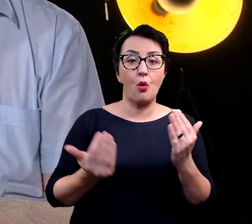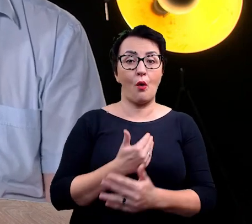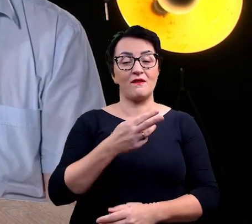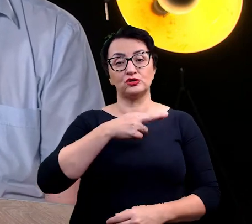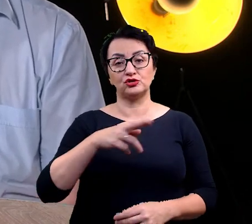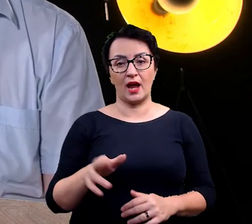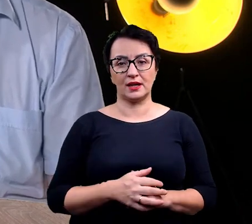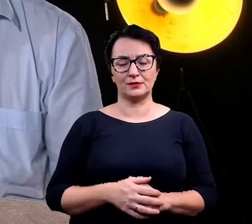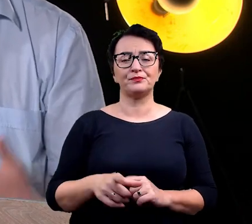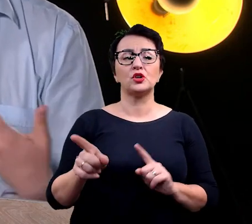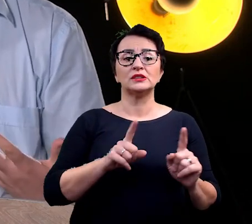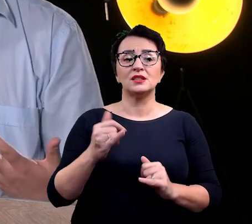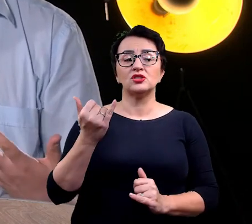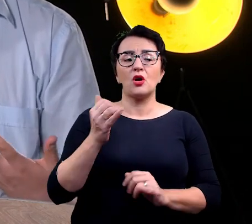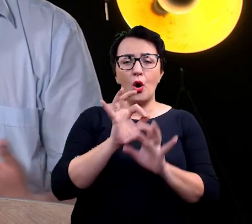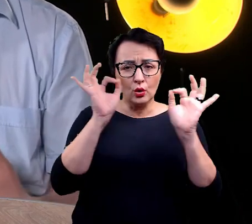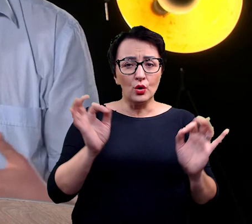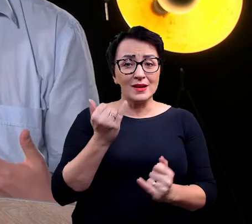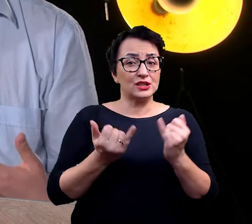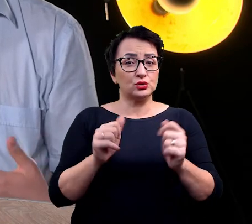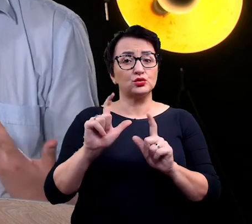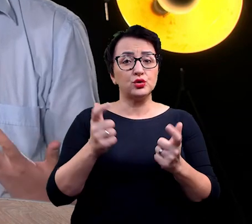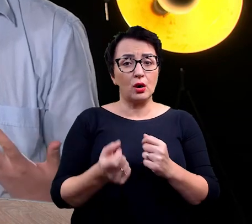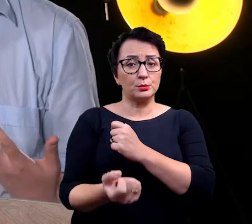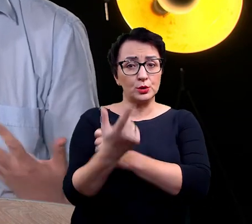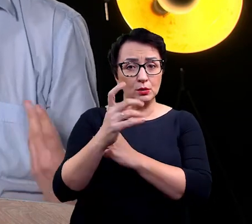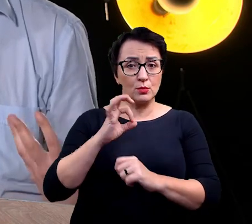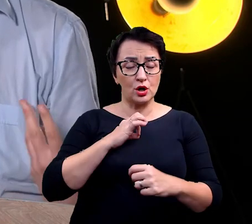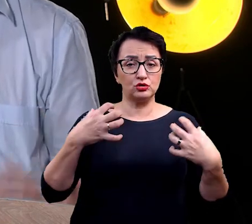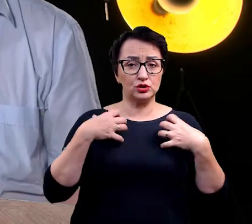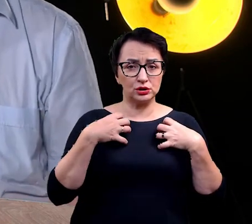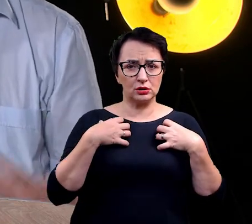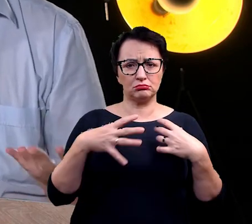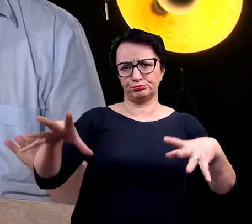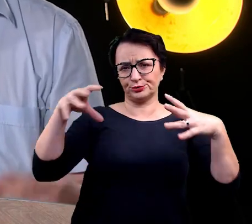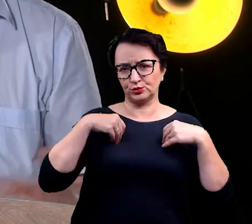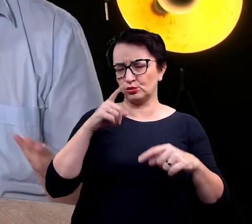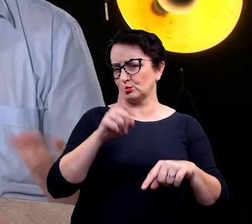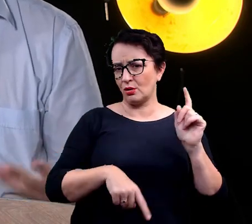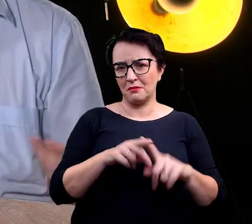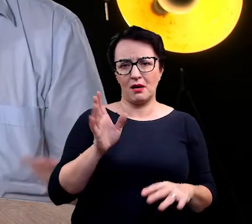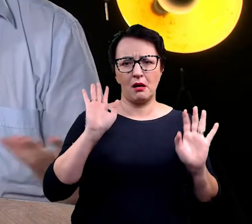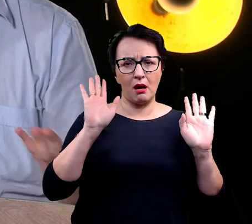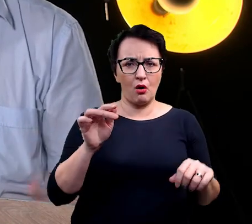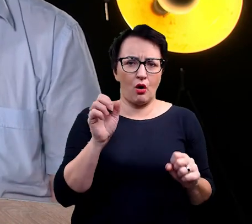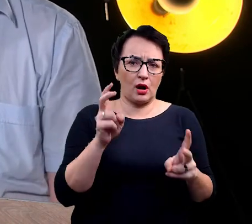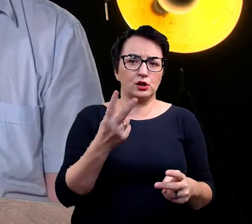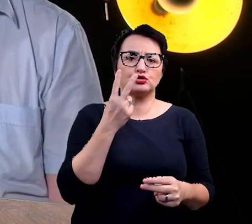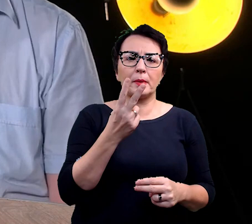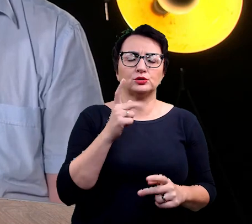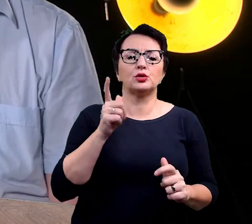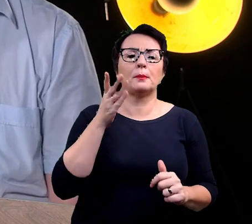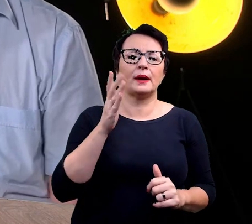ogólnie rzecz biorąc, jeżeli coś się pojawia w moim życiu, to przyjmuję to takim, jakim jest. I mówię, ok, zobaczymy,